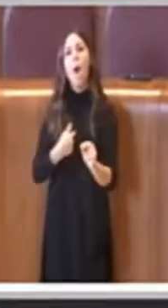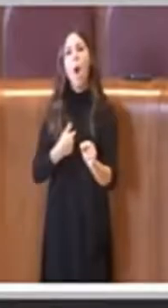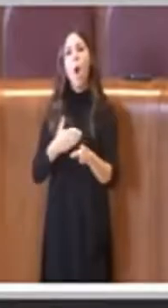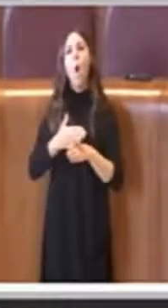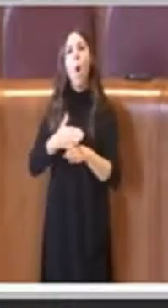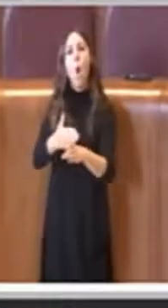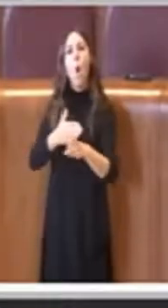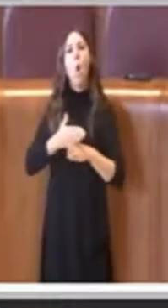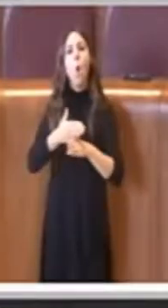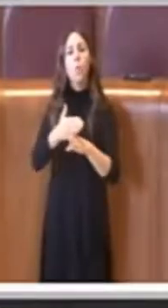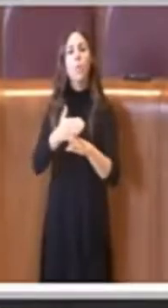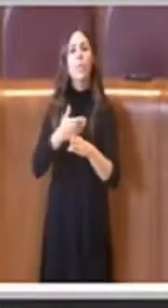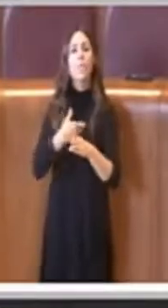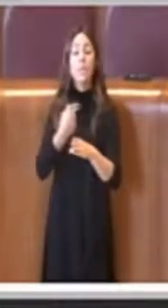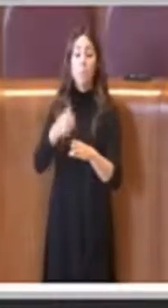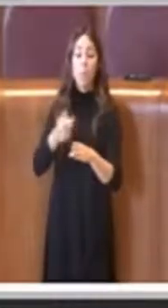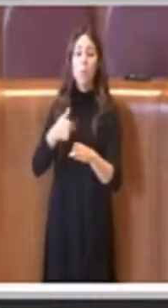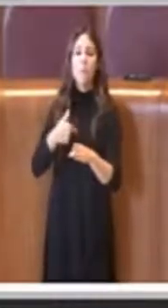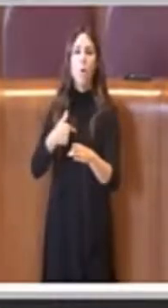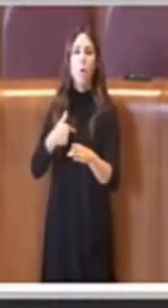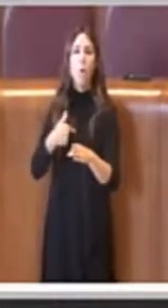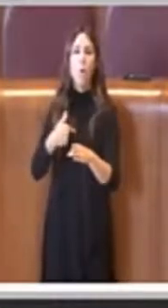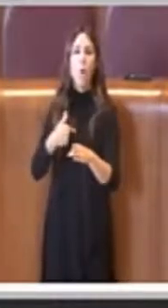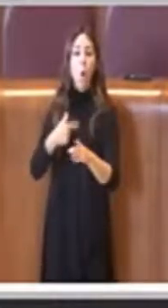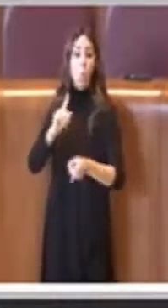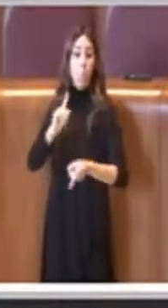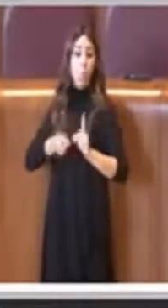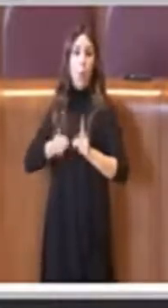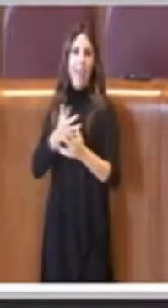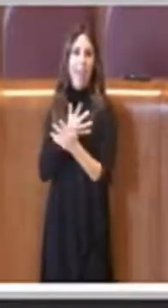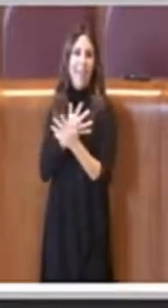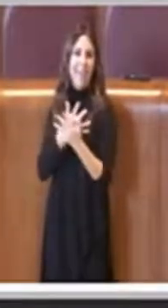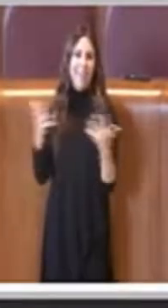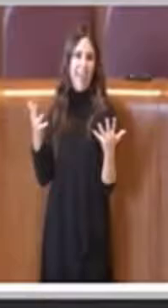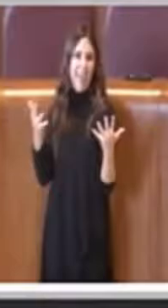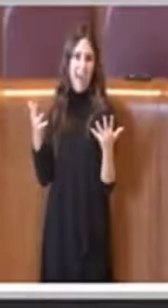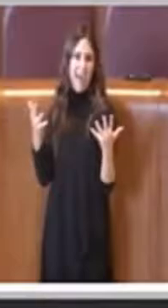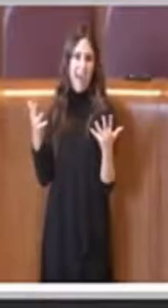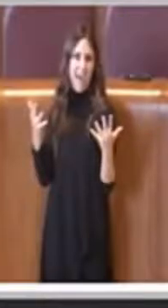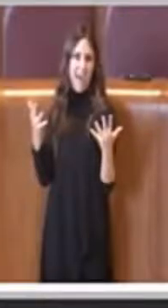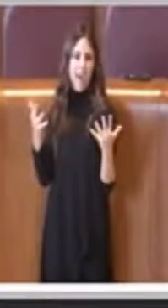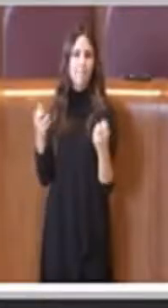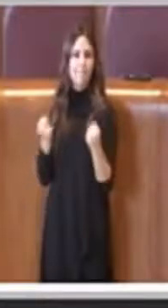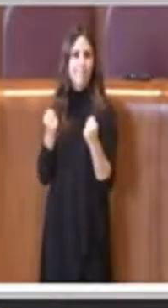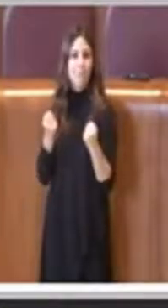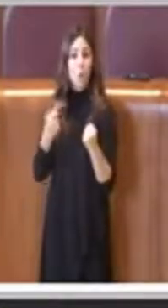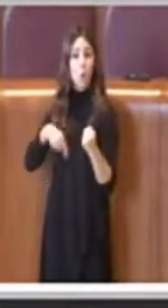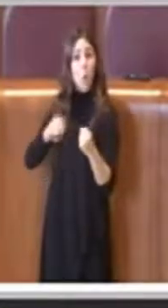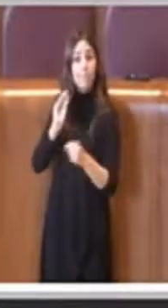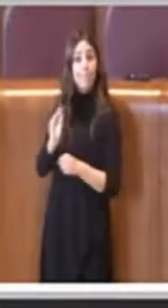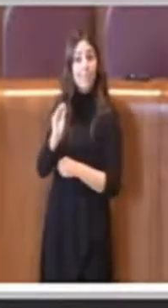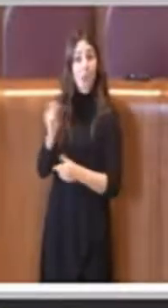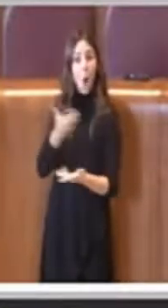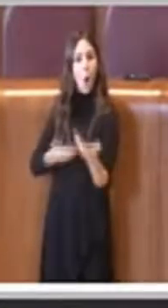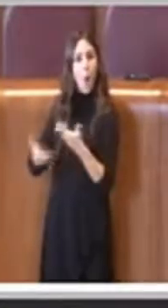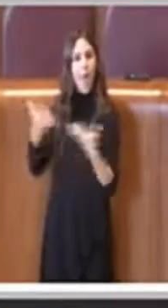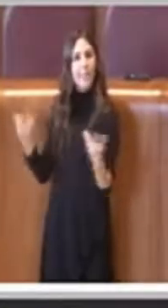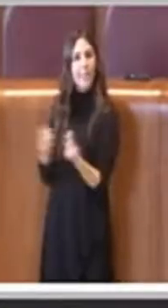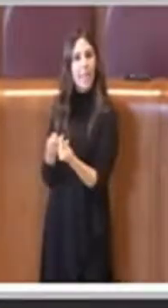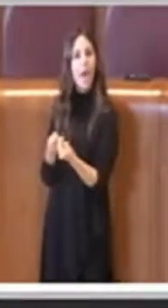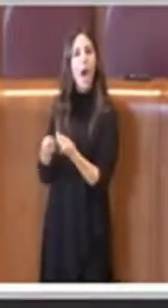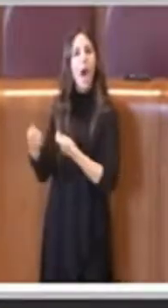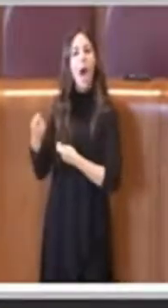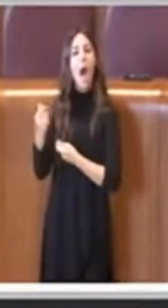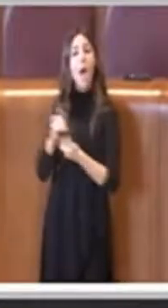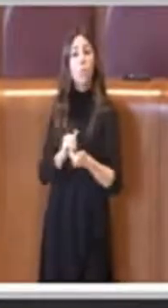indirizzo, c'è un'impronta politica evidente, forte, dove comunque abbiamo richiesto la collaborazione di molte associazioni.